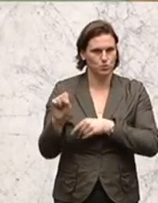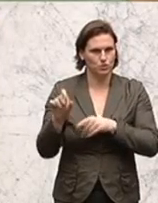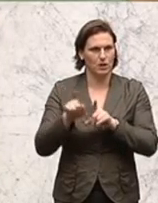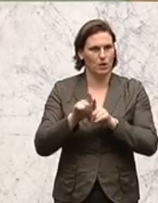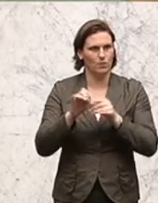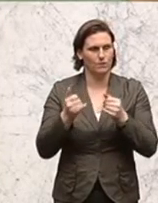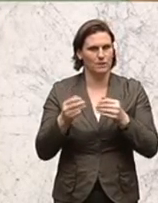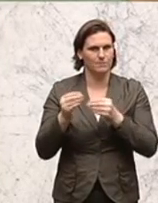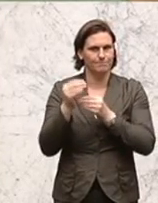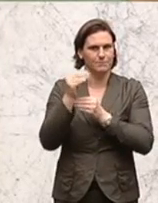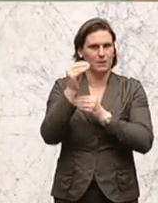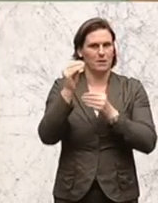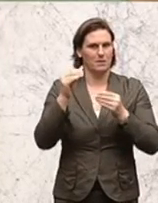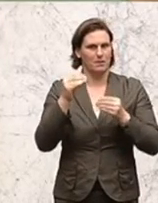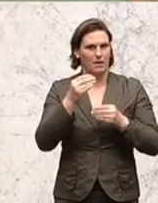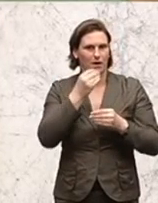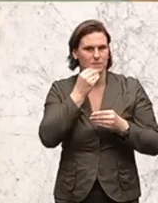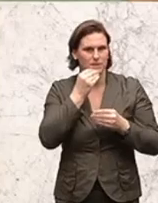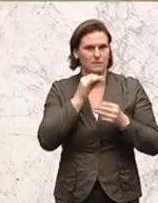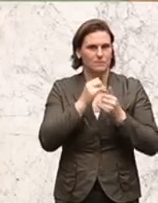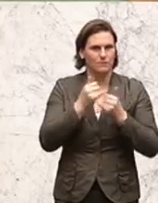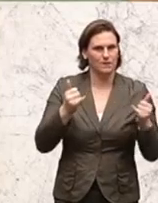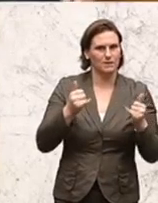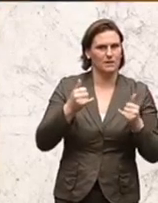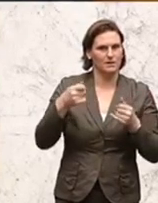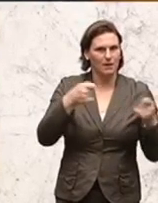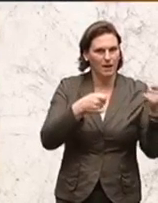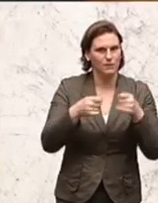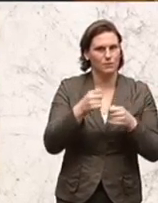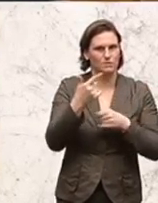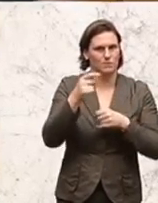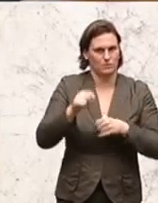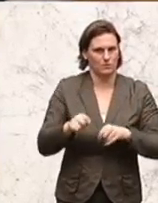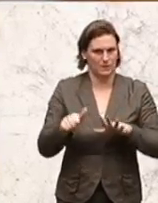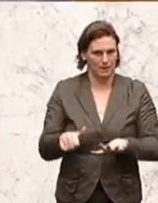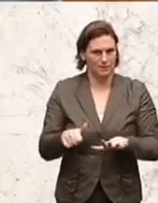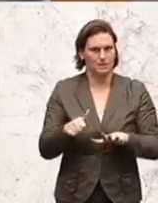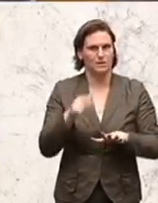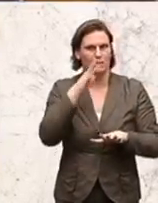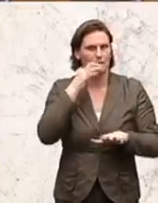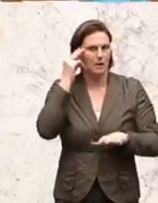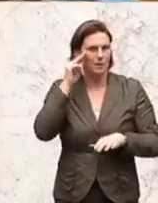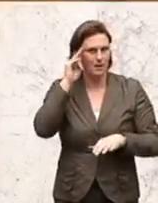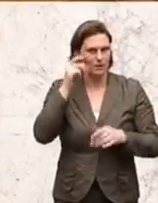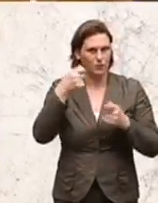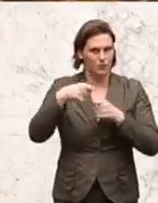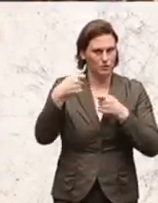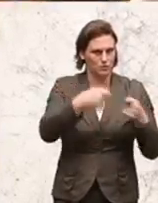Das ist mehrheitlich angenommen. Wir gelangen nun zur Abstimmung über den Entschließungsantrag der Abgeordneten Windbüchler, Surschilmagister